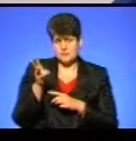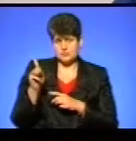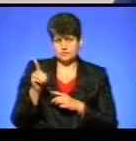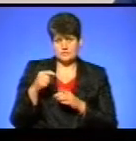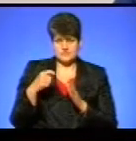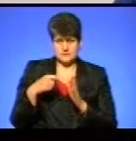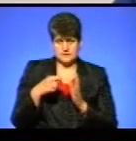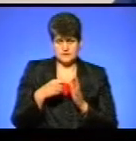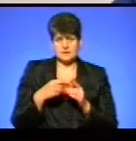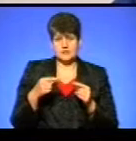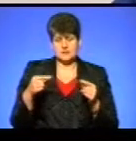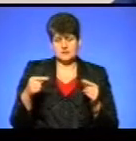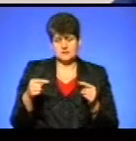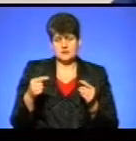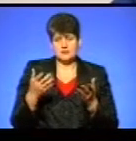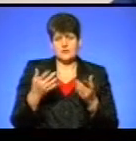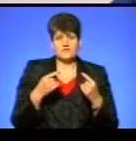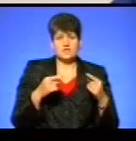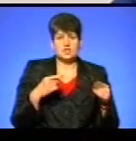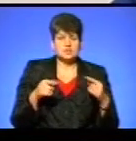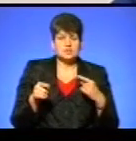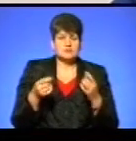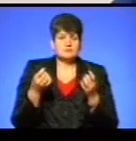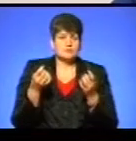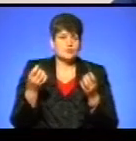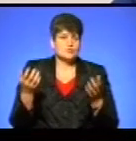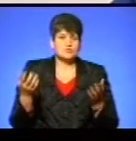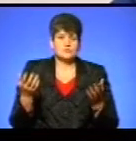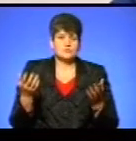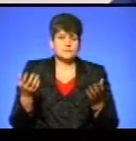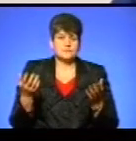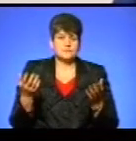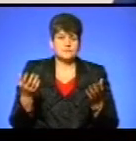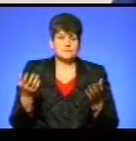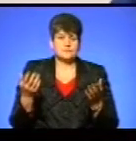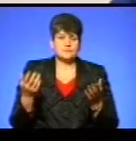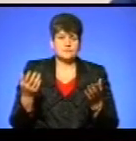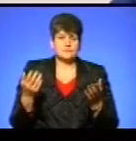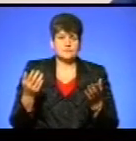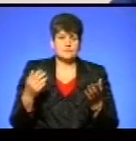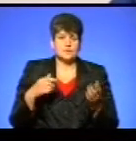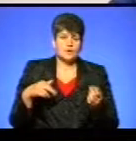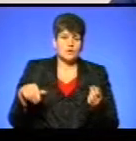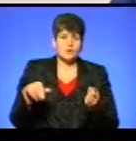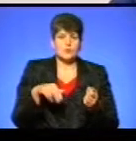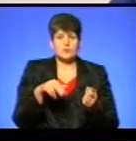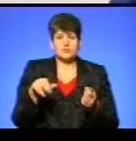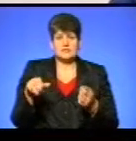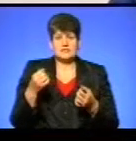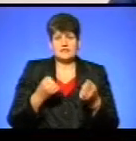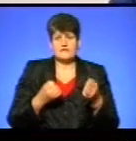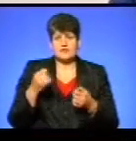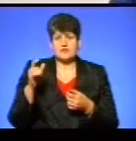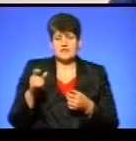зазняти і таке інше. А в інших просто крутилися окремі водії,